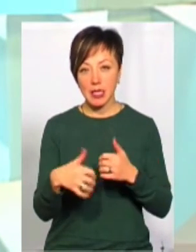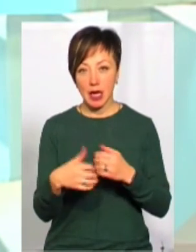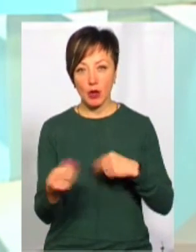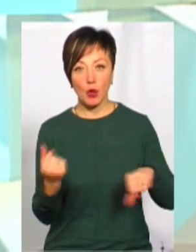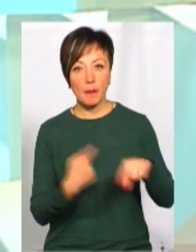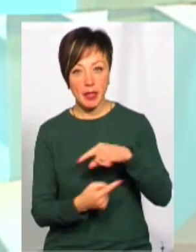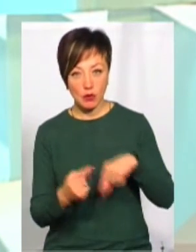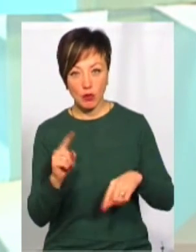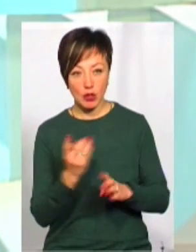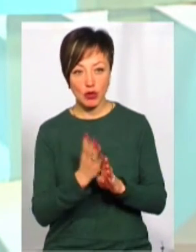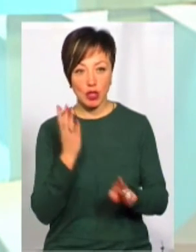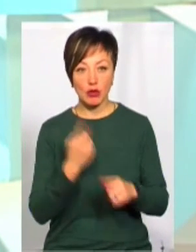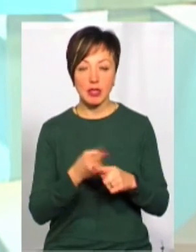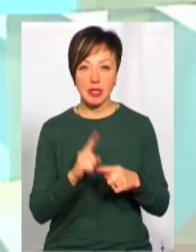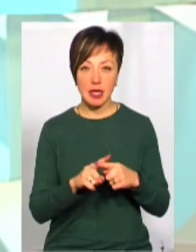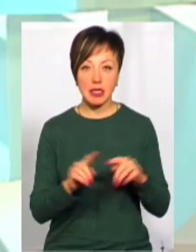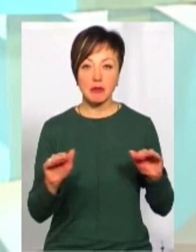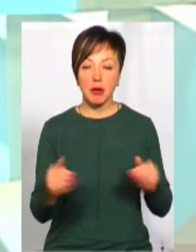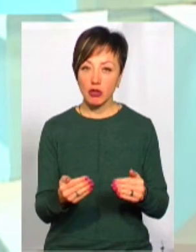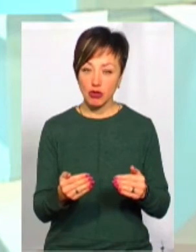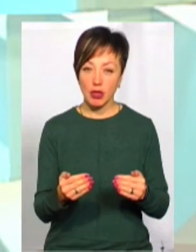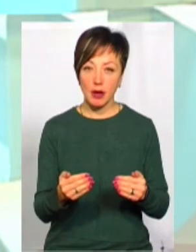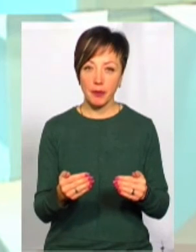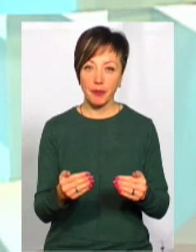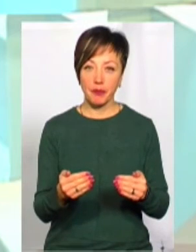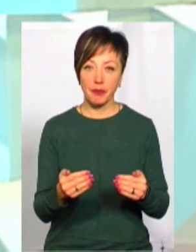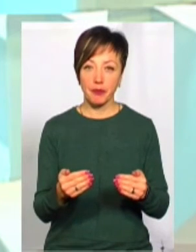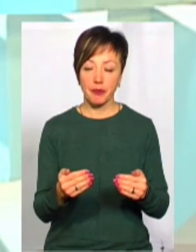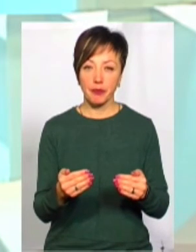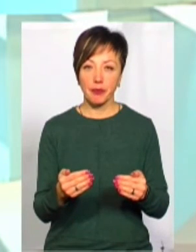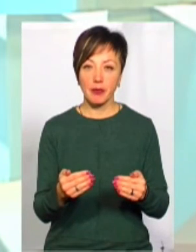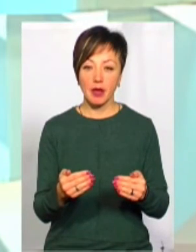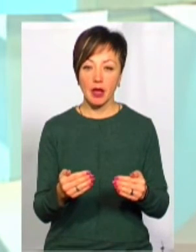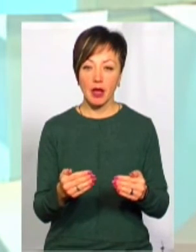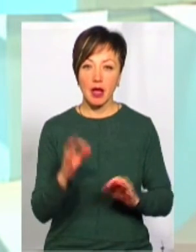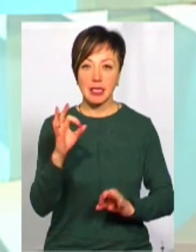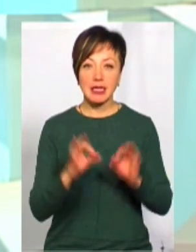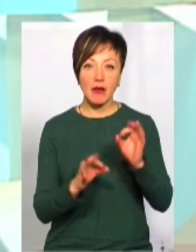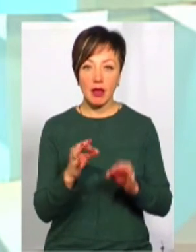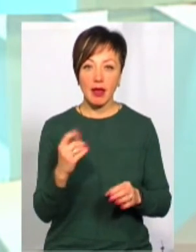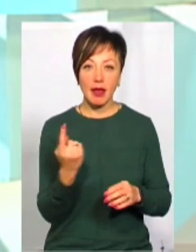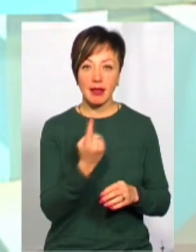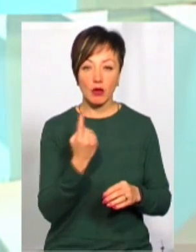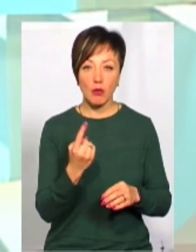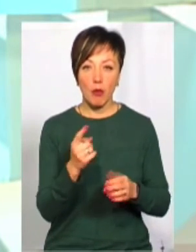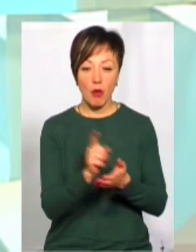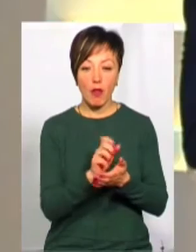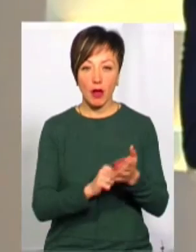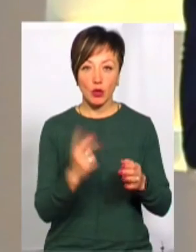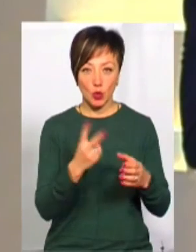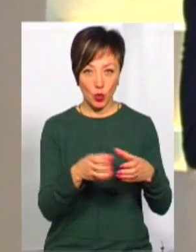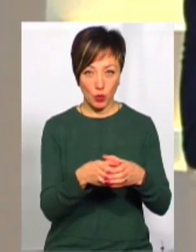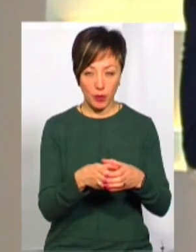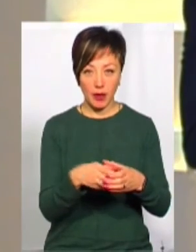середнього бізнесу. В першу чергу, це зменшення ставки по єдиному податку для другої групи.